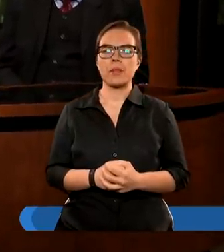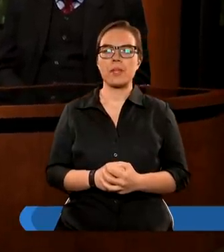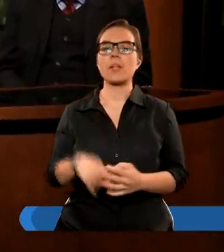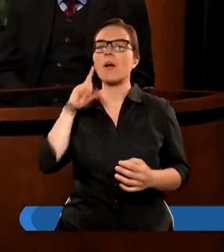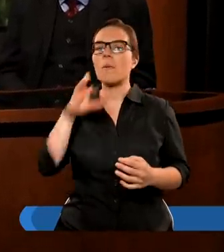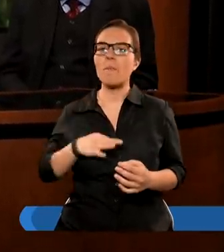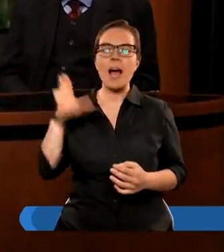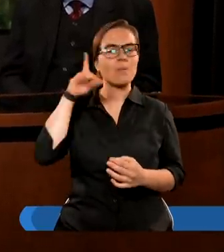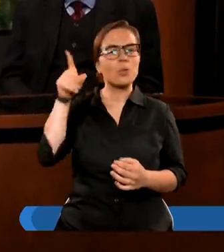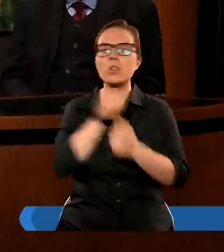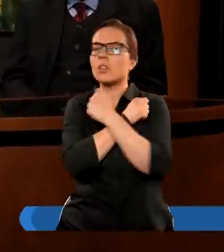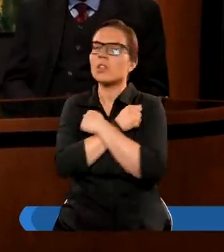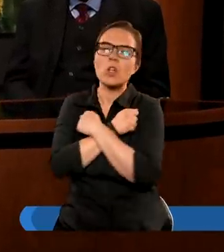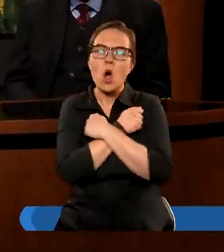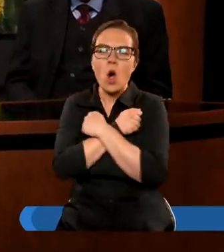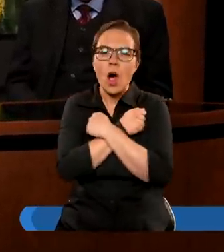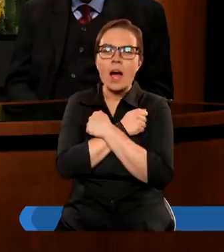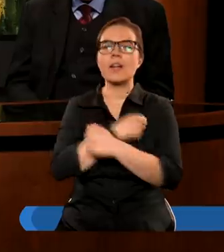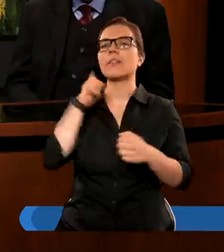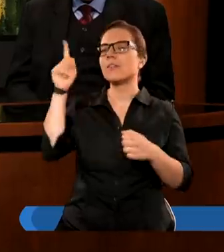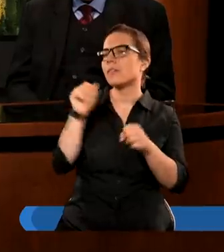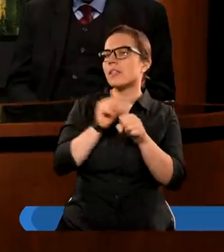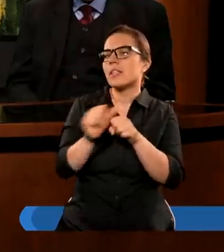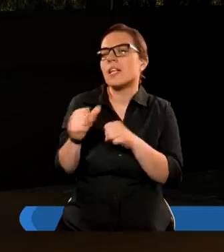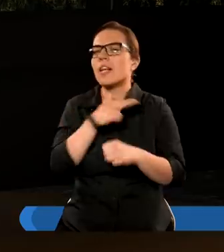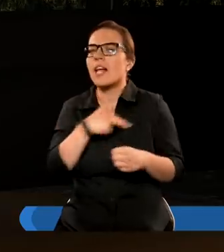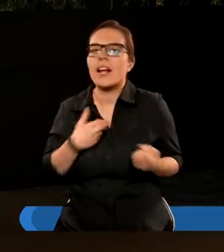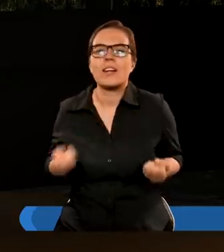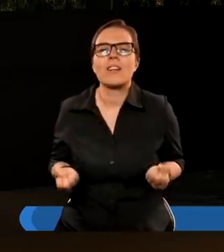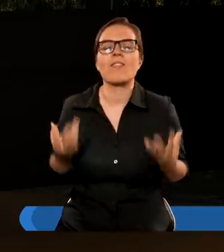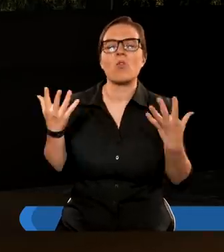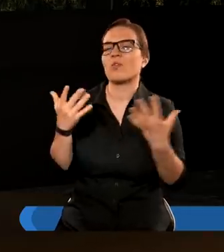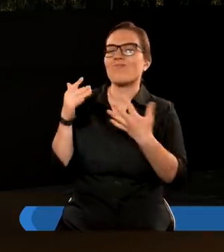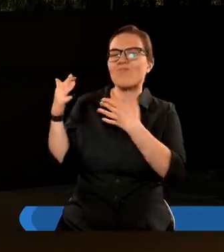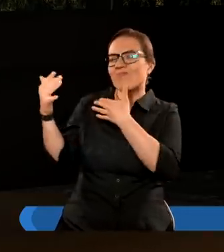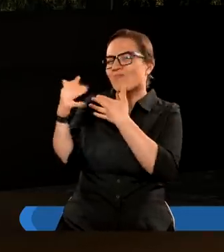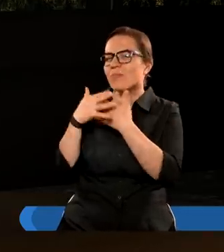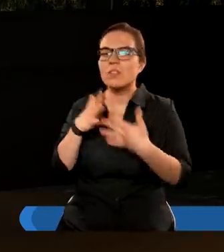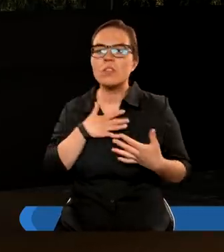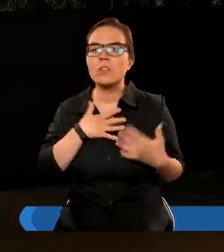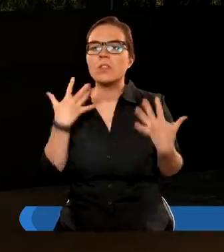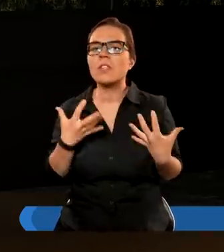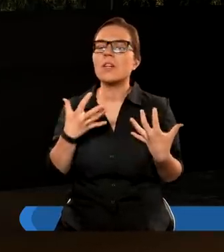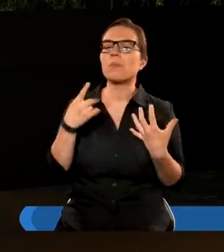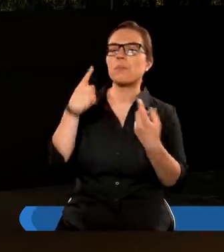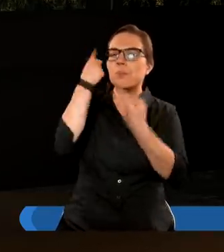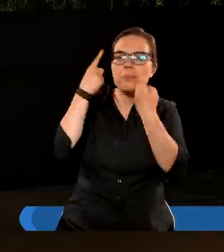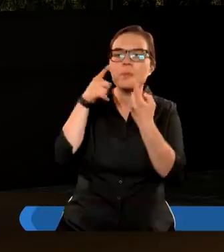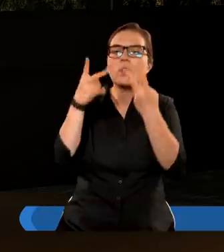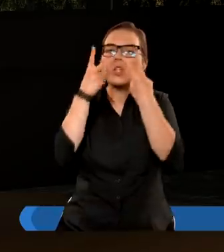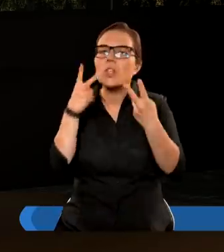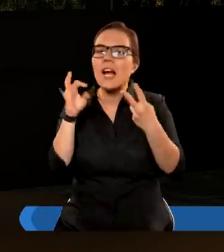Panie Boże, kochany, Ty jesteś naszym Stwórcą i Panem. I właśnie o tym dzisiaj będziemy czytać.